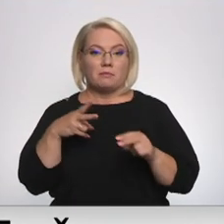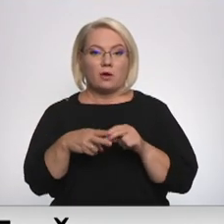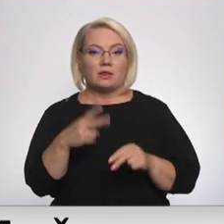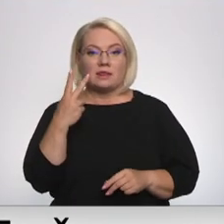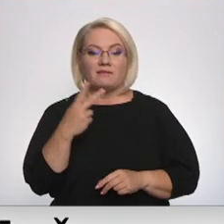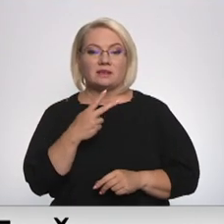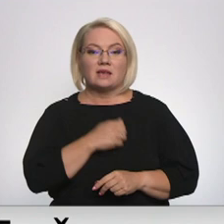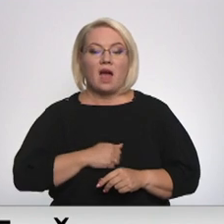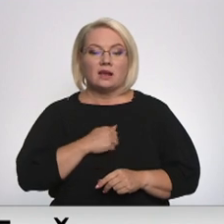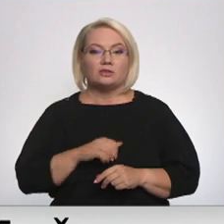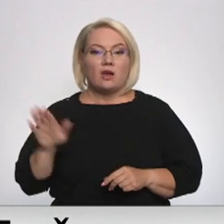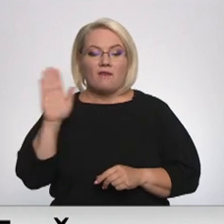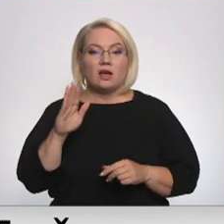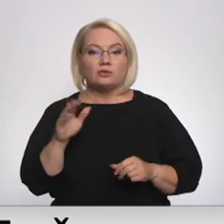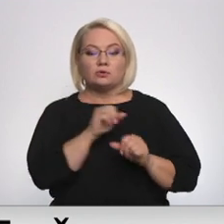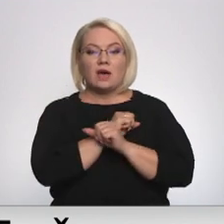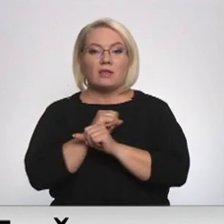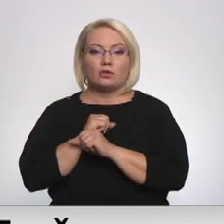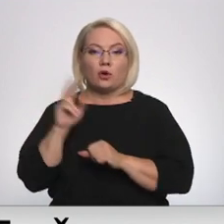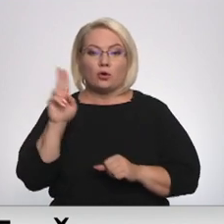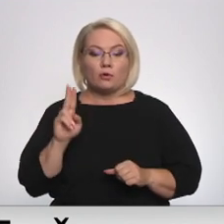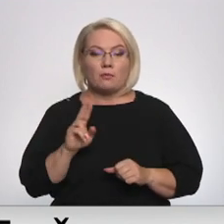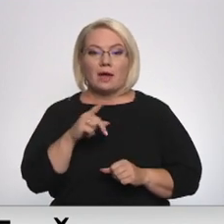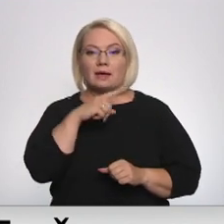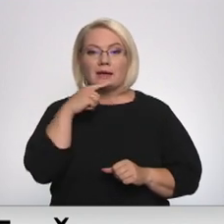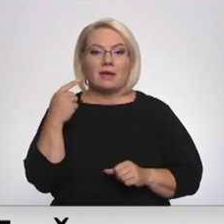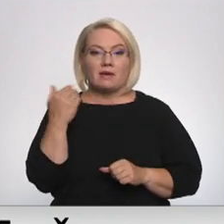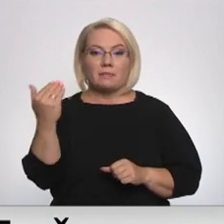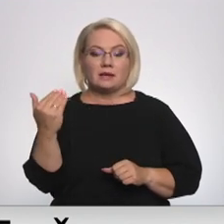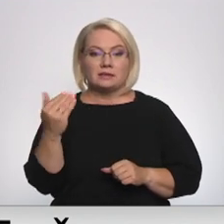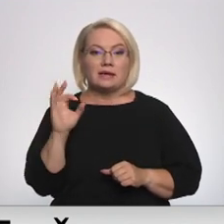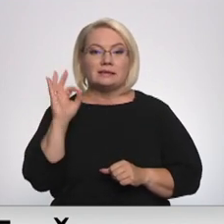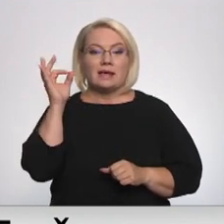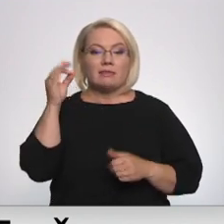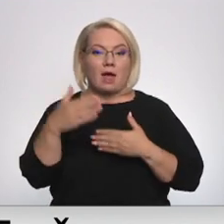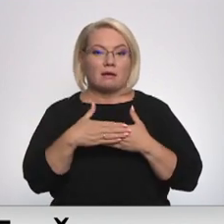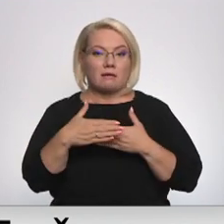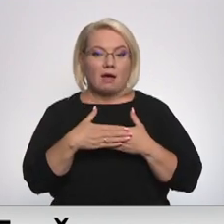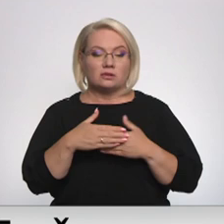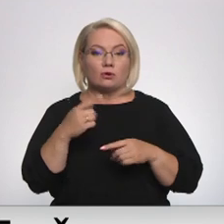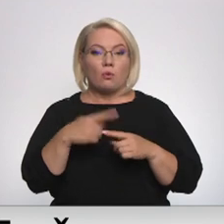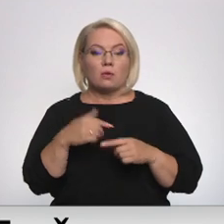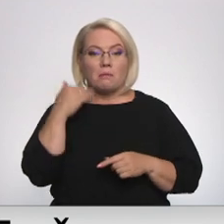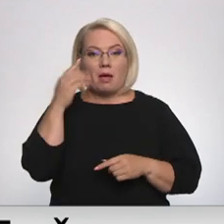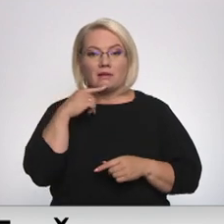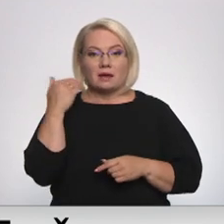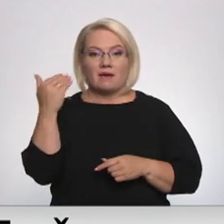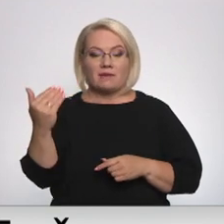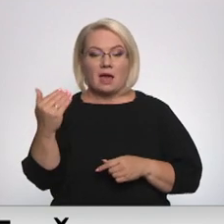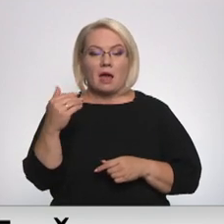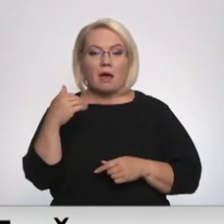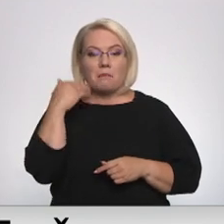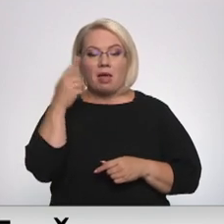agresoru valstu sanatorijas jūrmalā, Krievijas federācijai piedrošā Dzintar, Krasts un Baltkrievijai piedrošā sanatorija